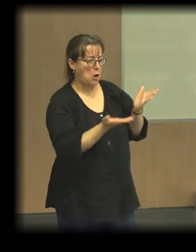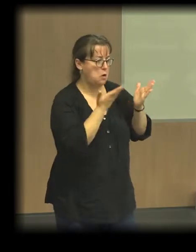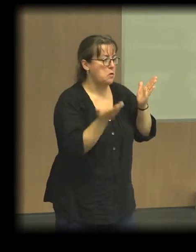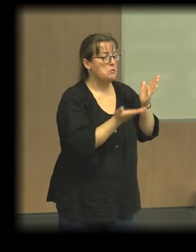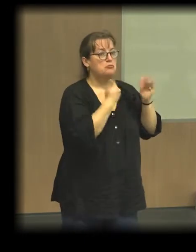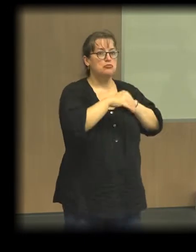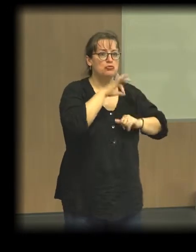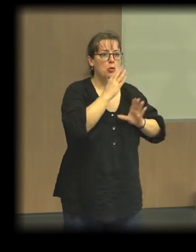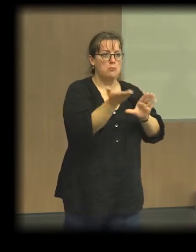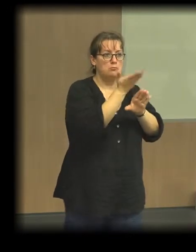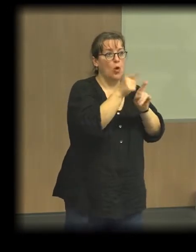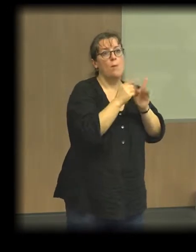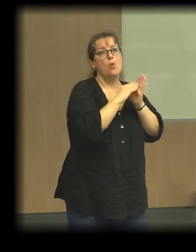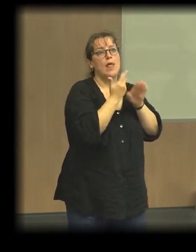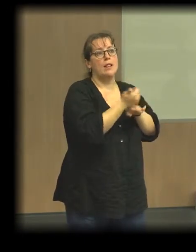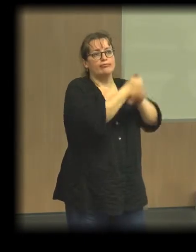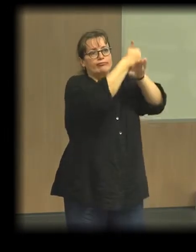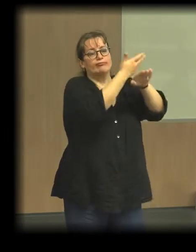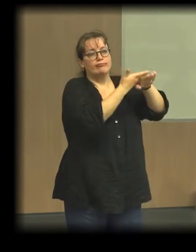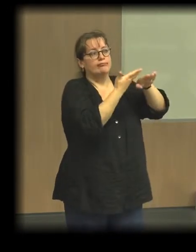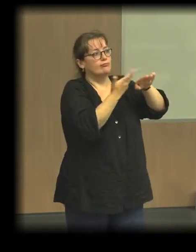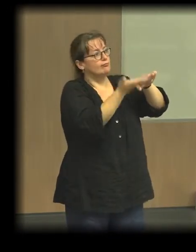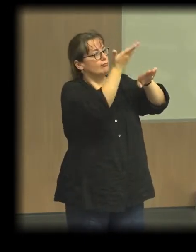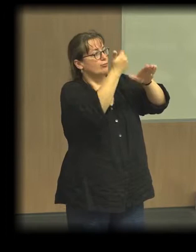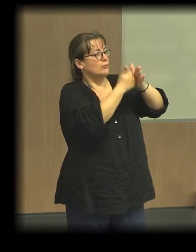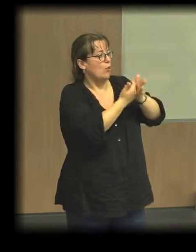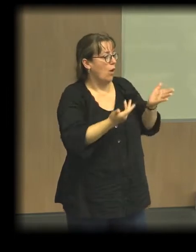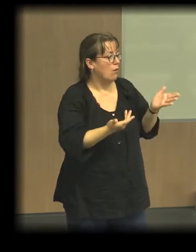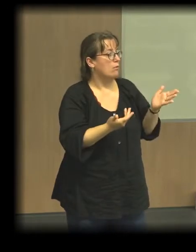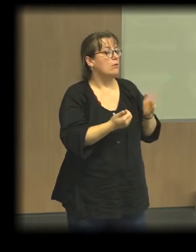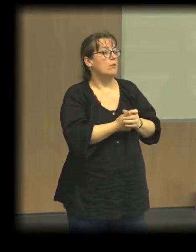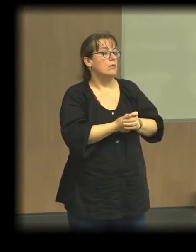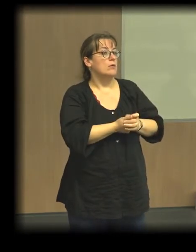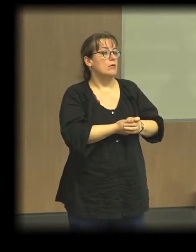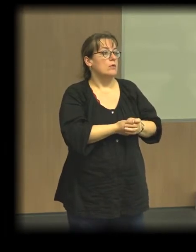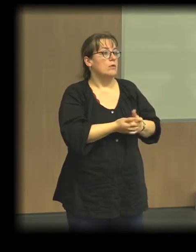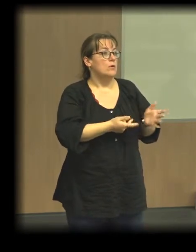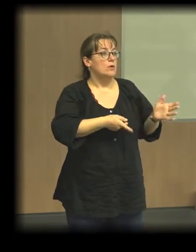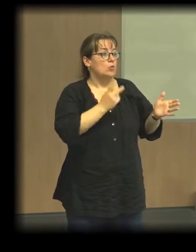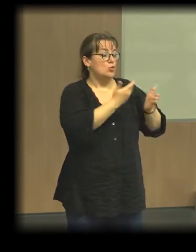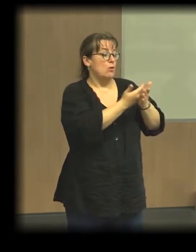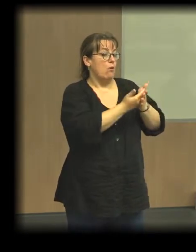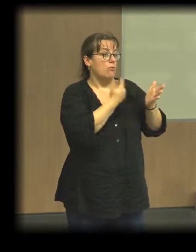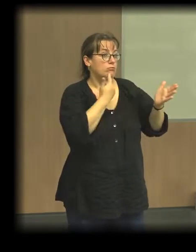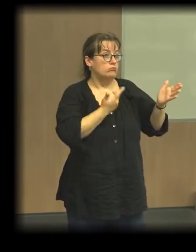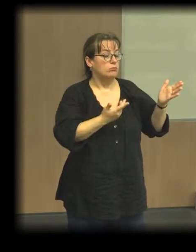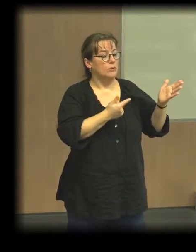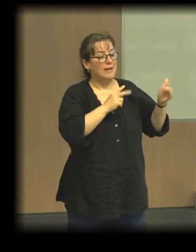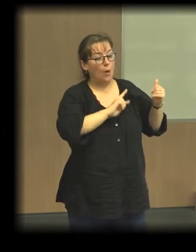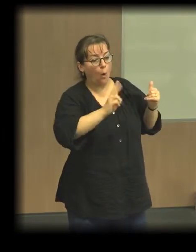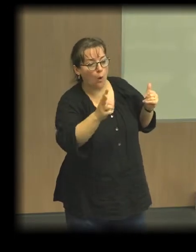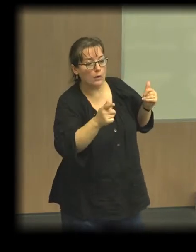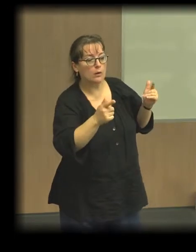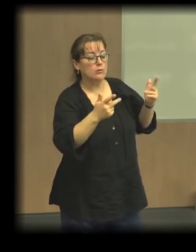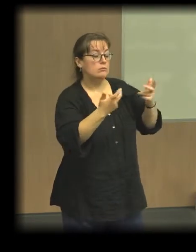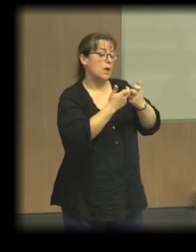a été posé comme le modèle par excellence de l'économie sociale. Et on va avoir d